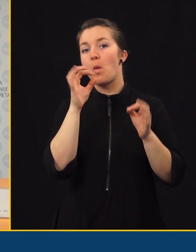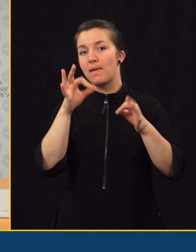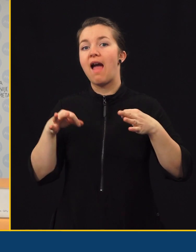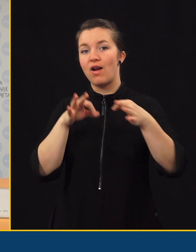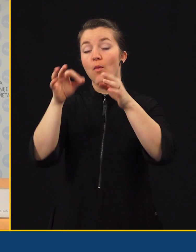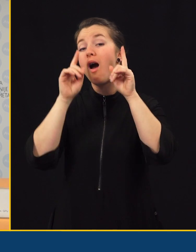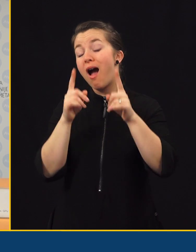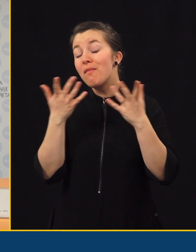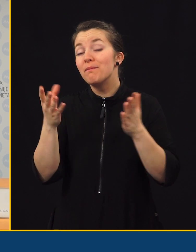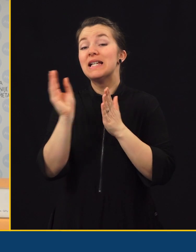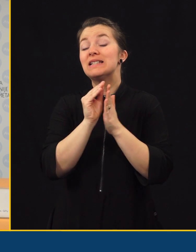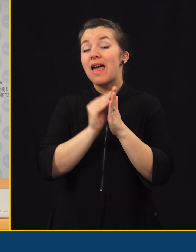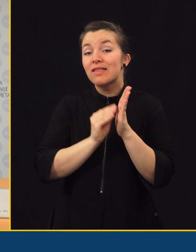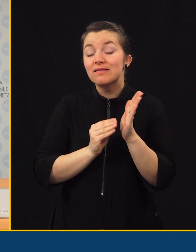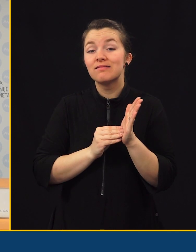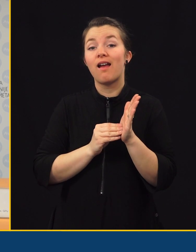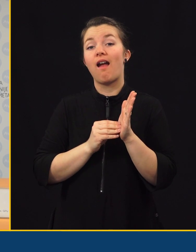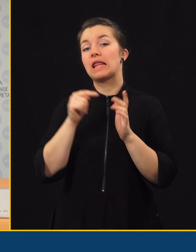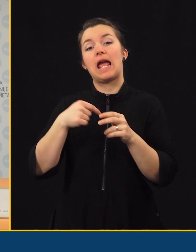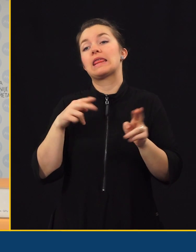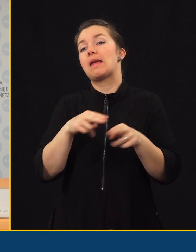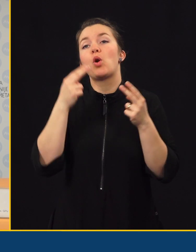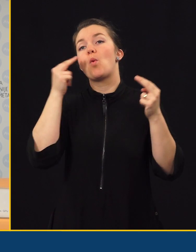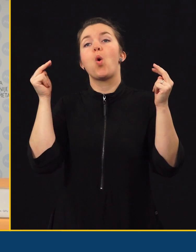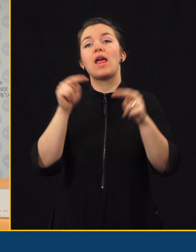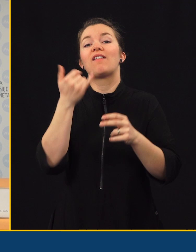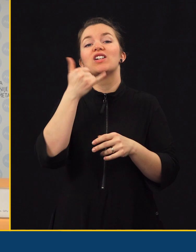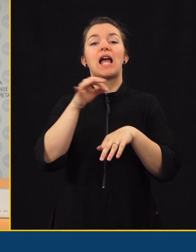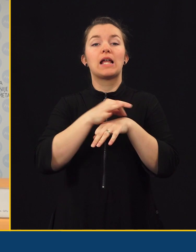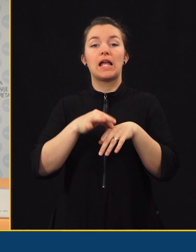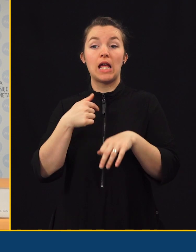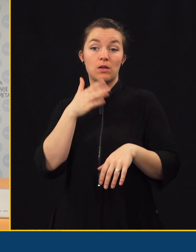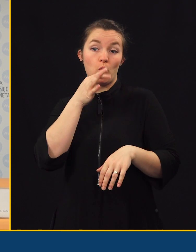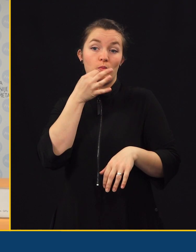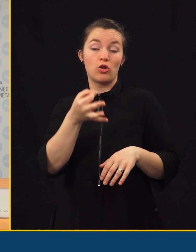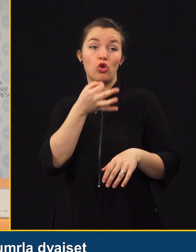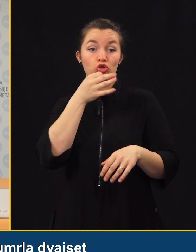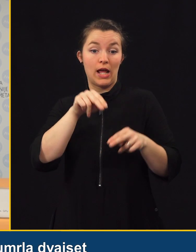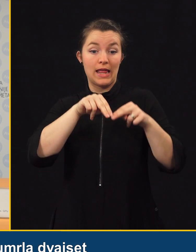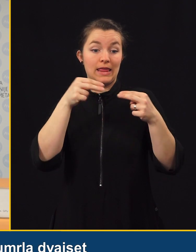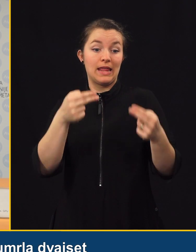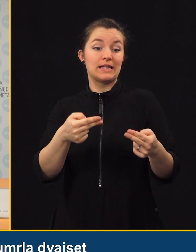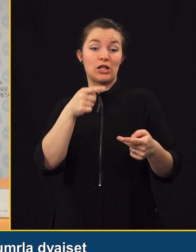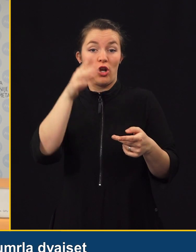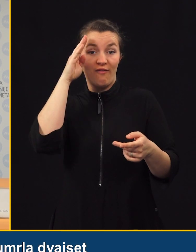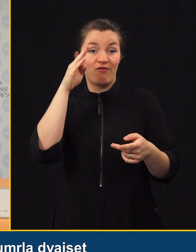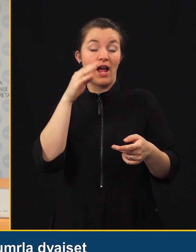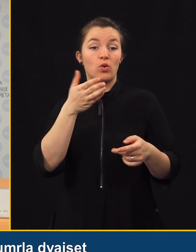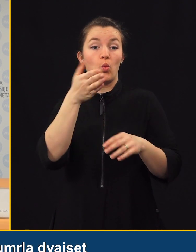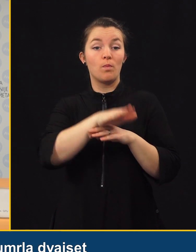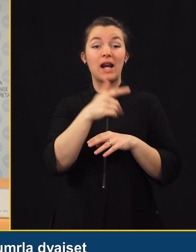Seveda je pa tako, da statistike in tega ne moremo gledati iz tedna v teden. Jaz bi se vprašal na em, če bi te dva nesrečna fanta